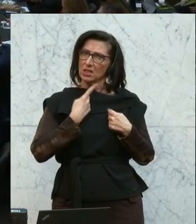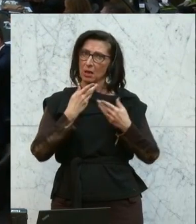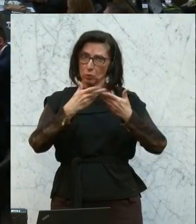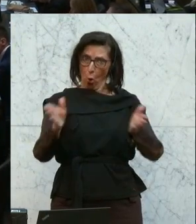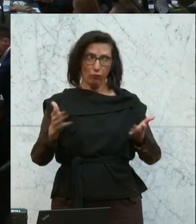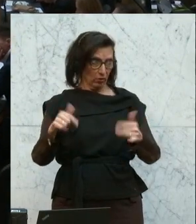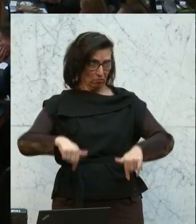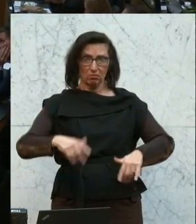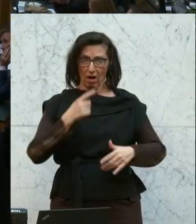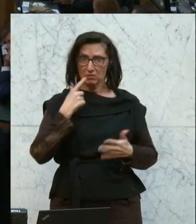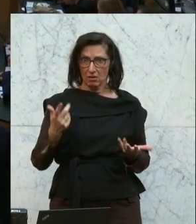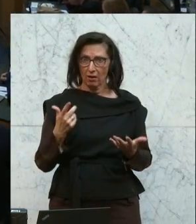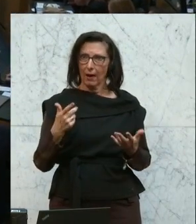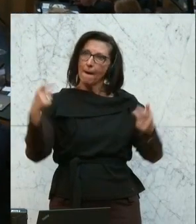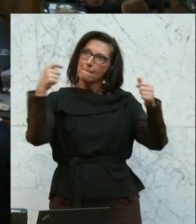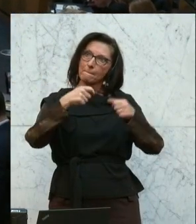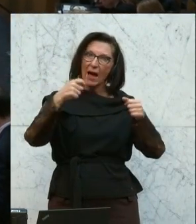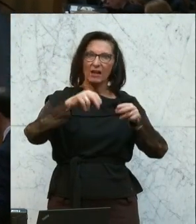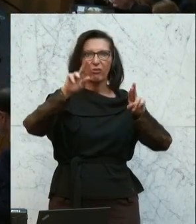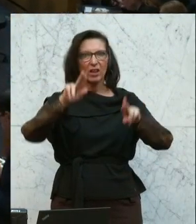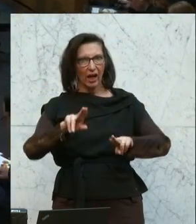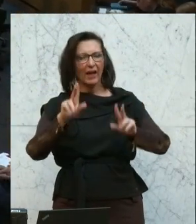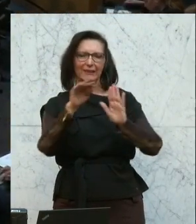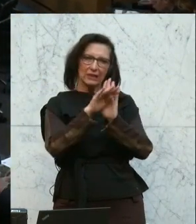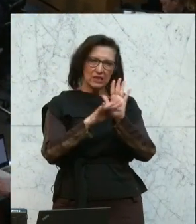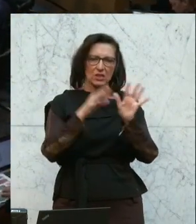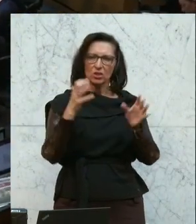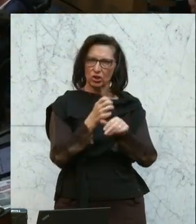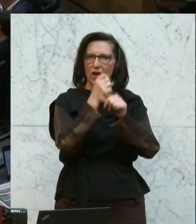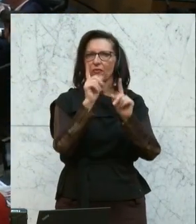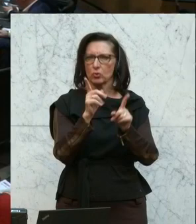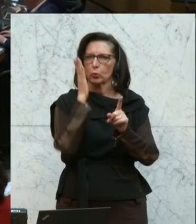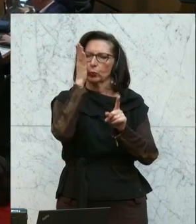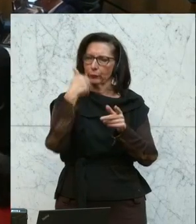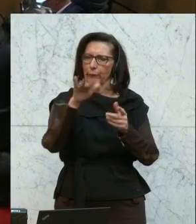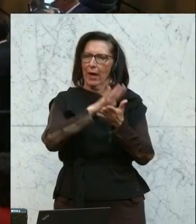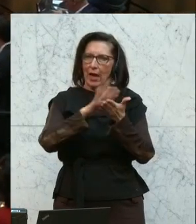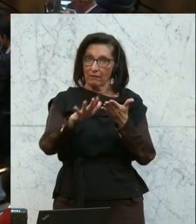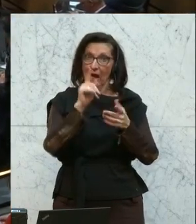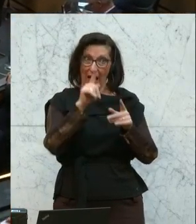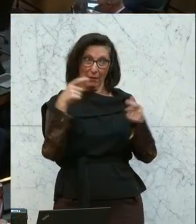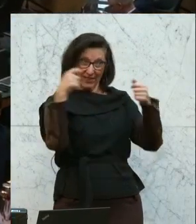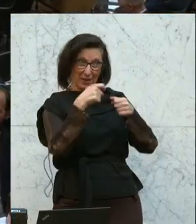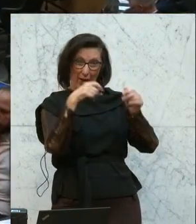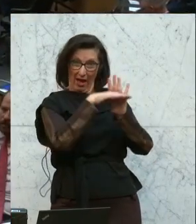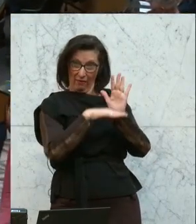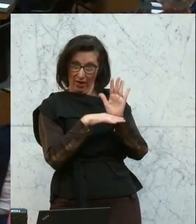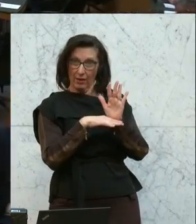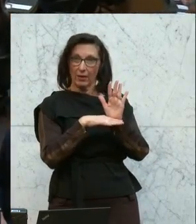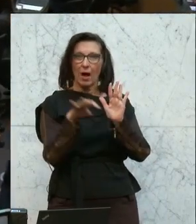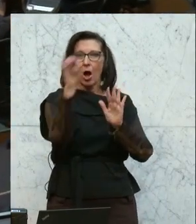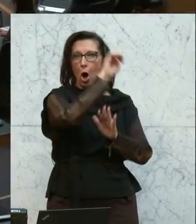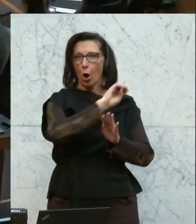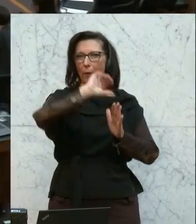Rahmen, diese Erleichterungen im Beihilfenrecht auch zu schaffen. Aber mit einer Bedingung, wenn wir das Beihilfenrecht dann wieder auch europäisch